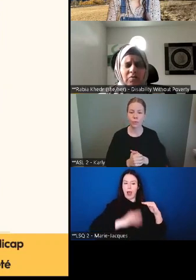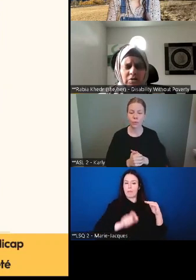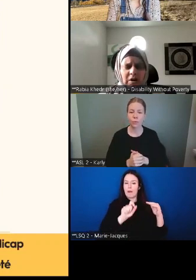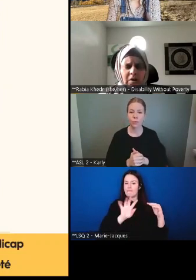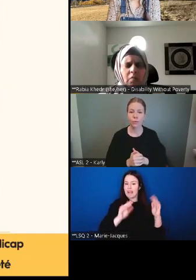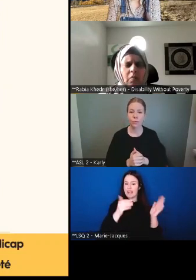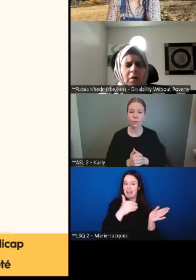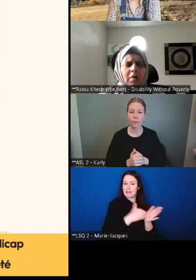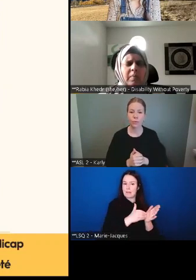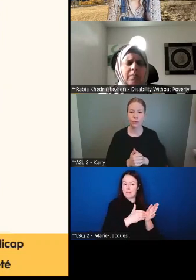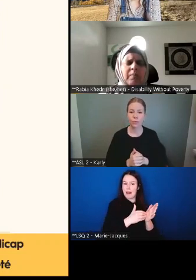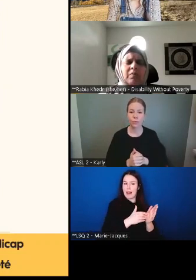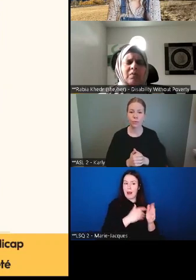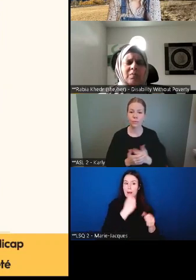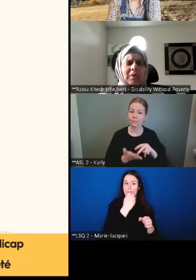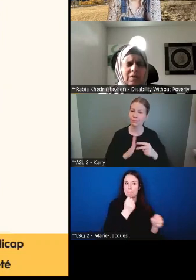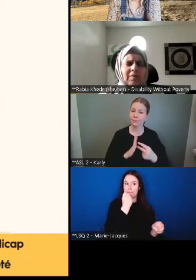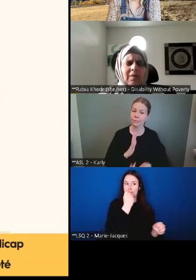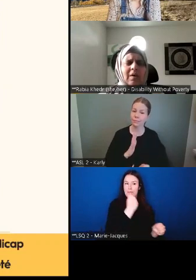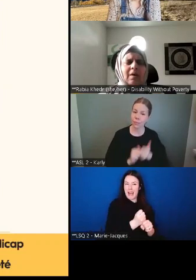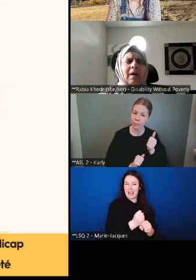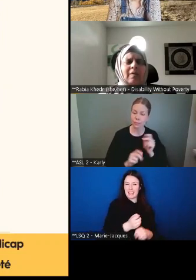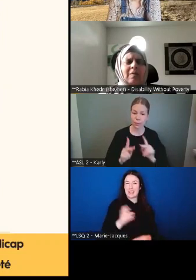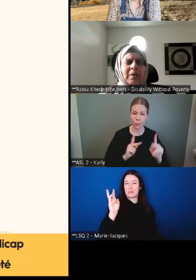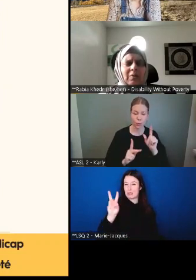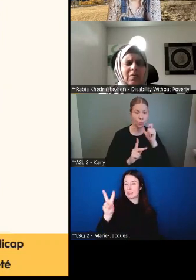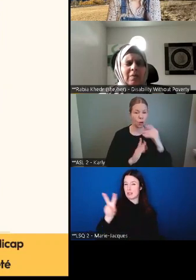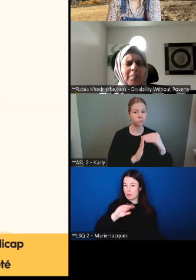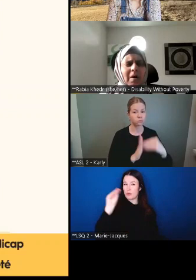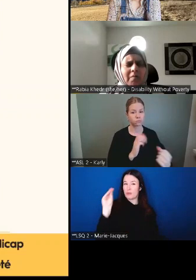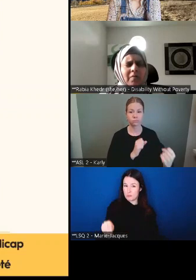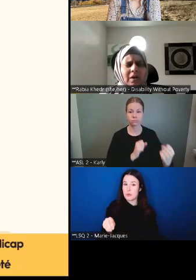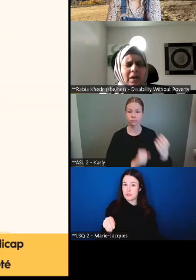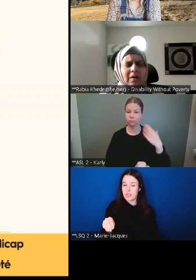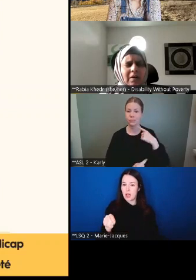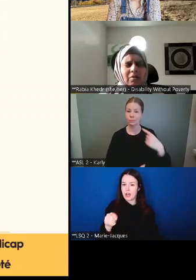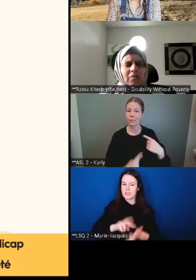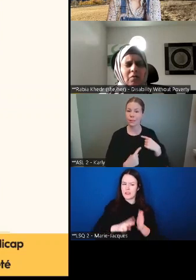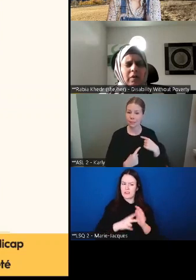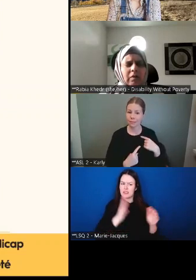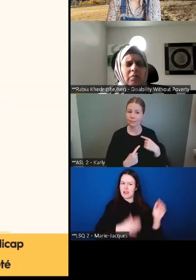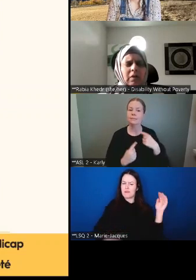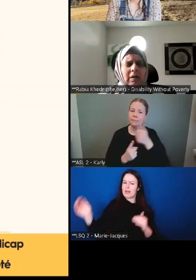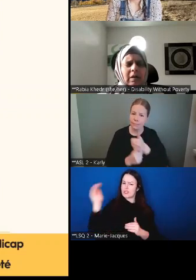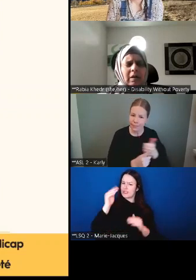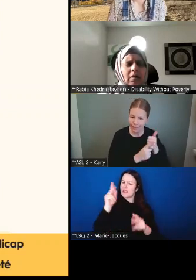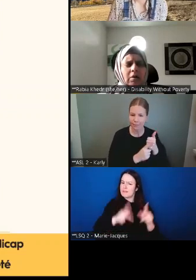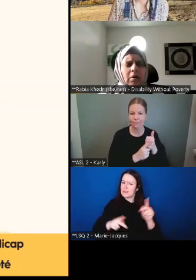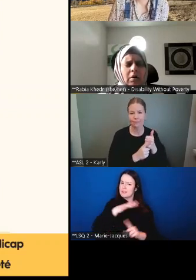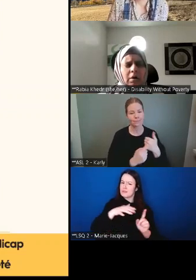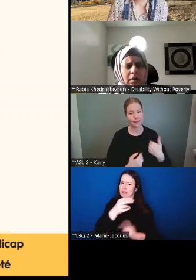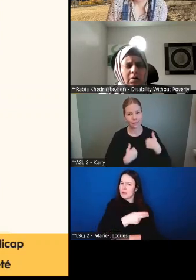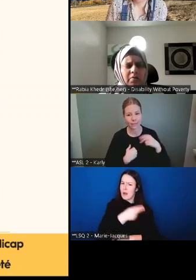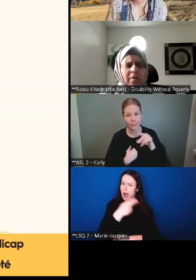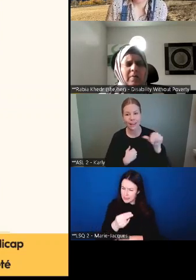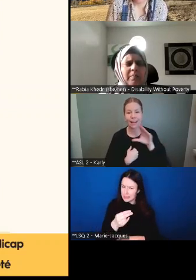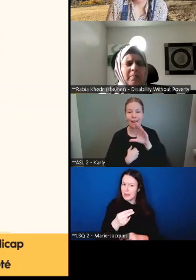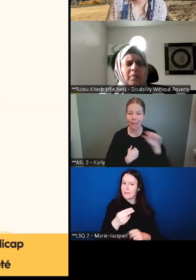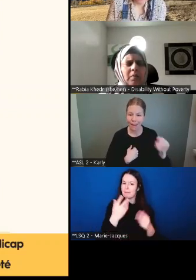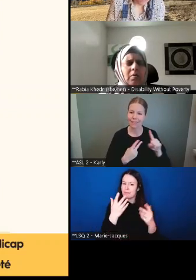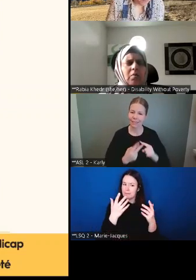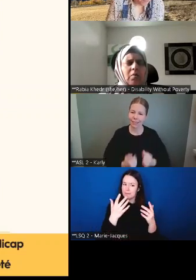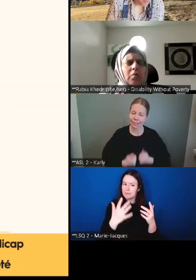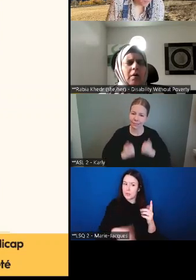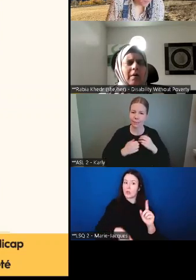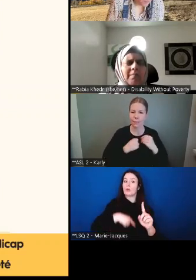par année. Et donc, la plupart des répondants étaient des personnes vivant en situation de handicap qui vivaient dans la